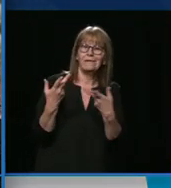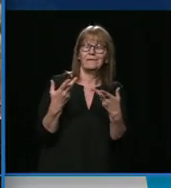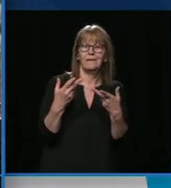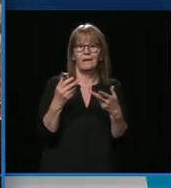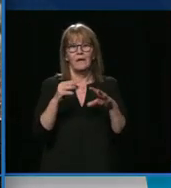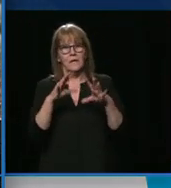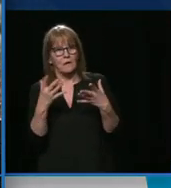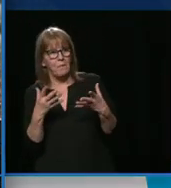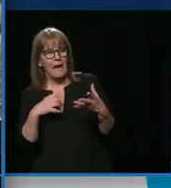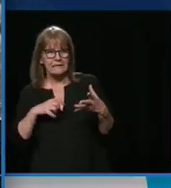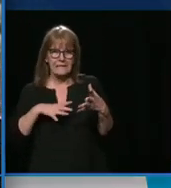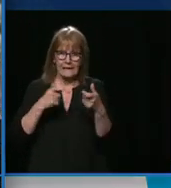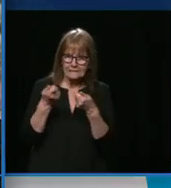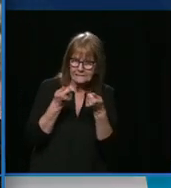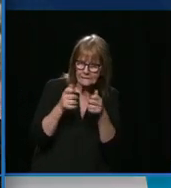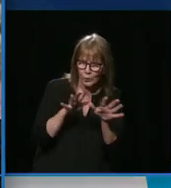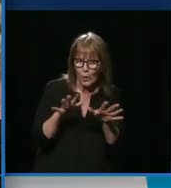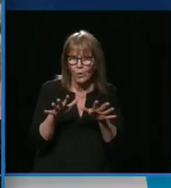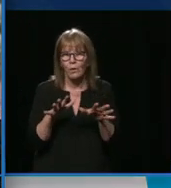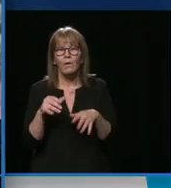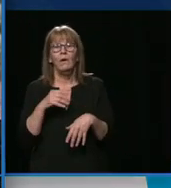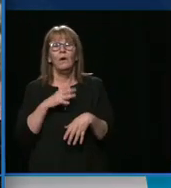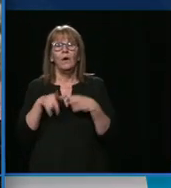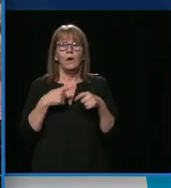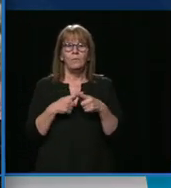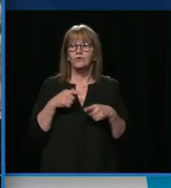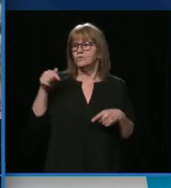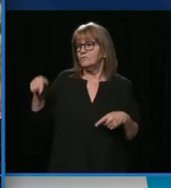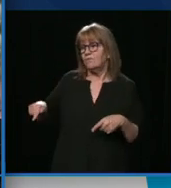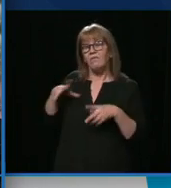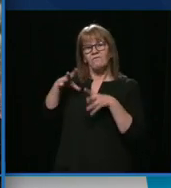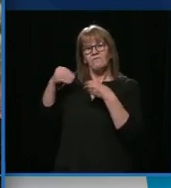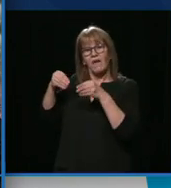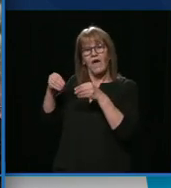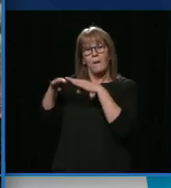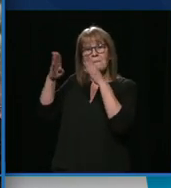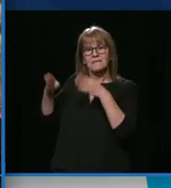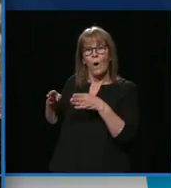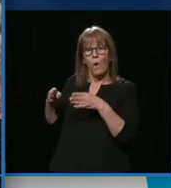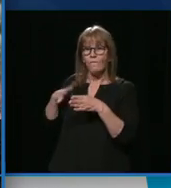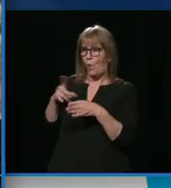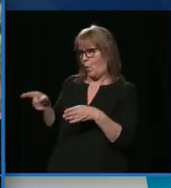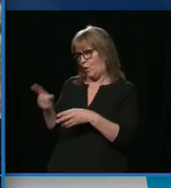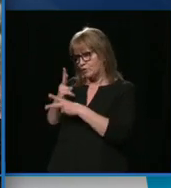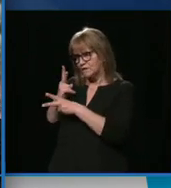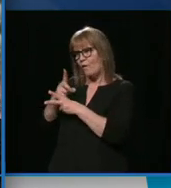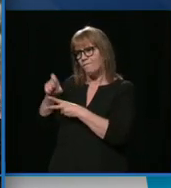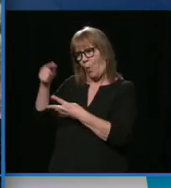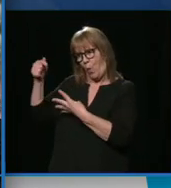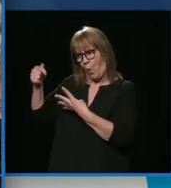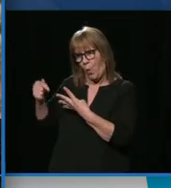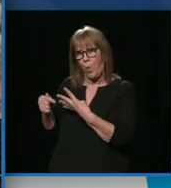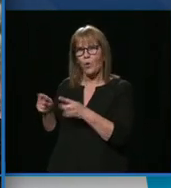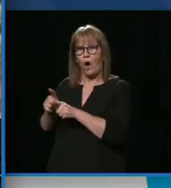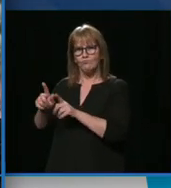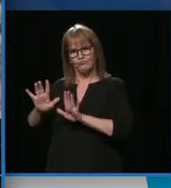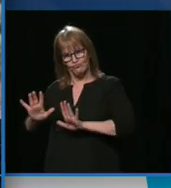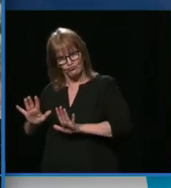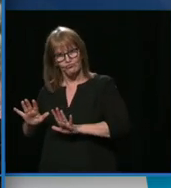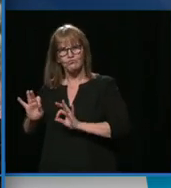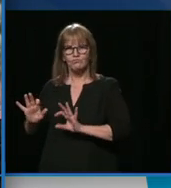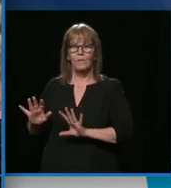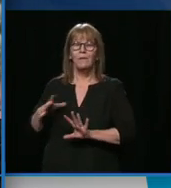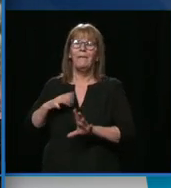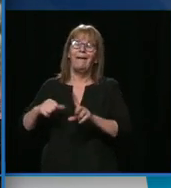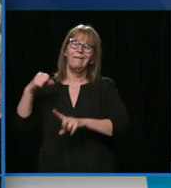Nous avons resserré les pratiques de déontologie des courtiers. Et pas plus tard qu'hier, M. le président, il y eu une hausse de taux d'intérêt